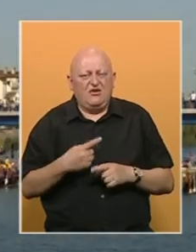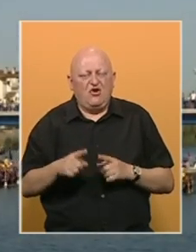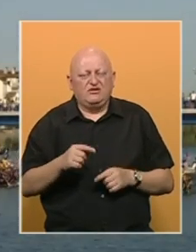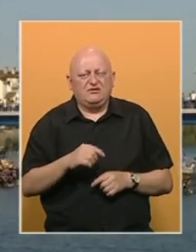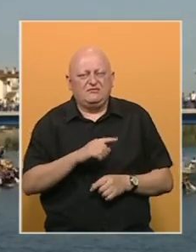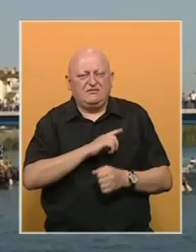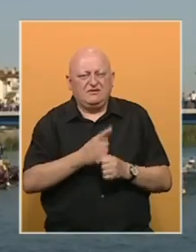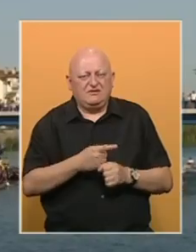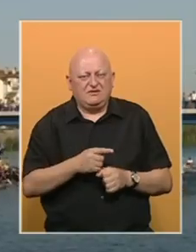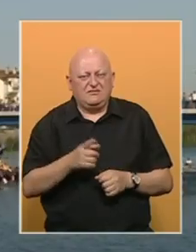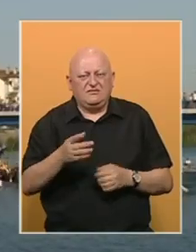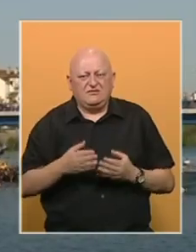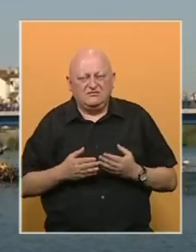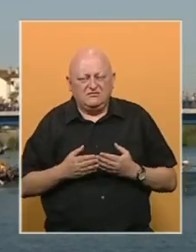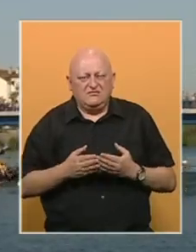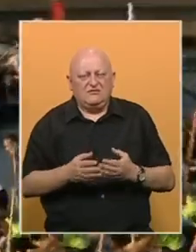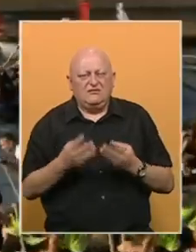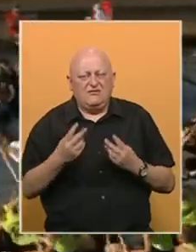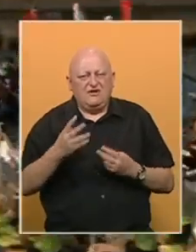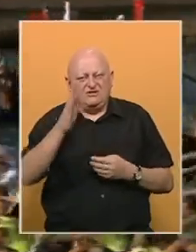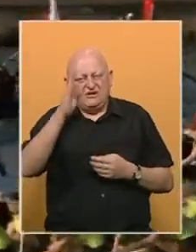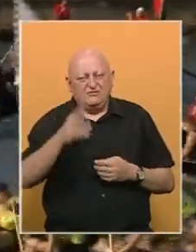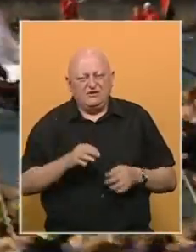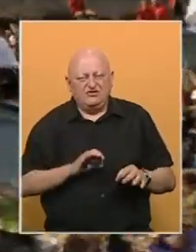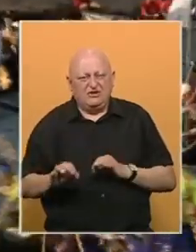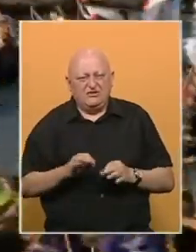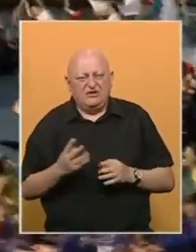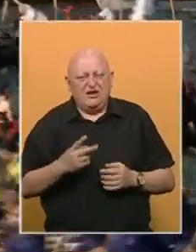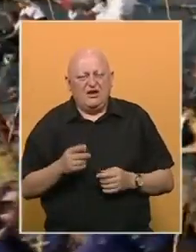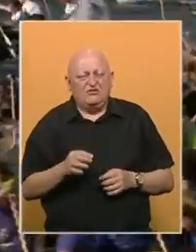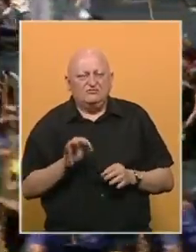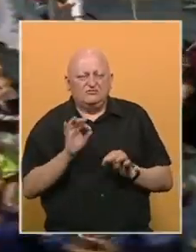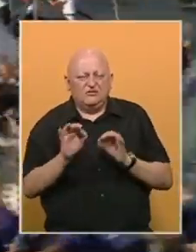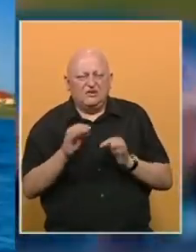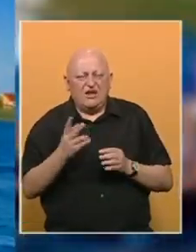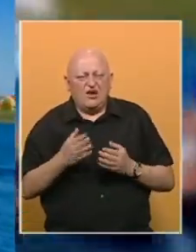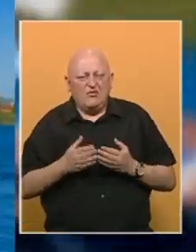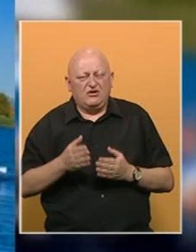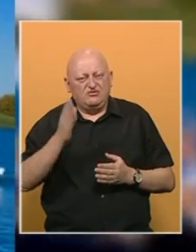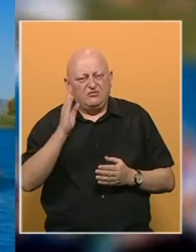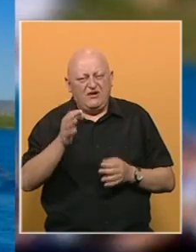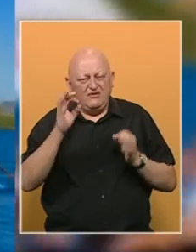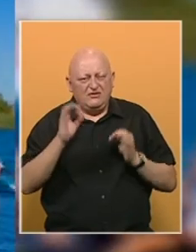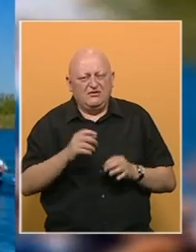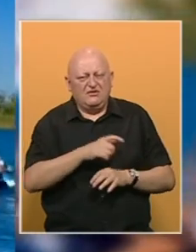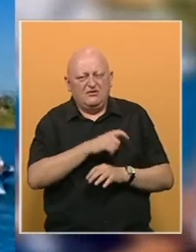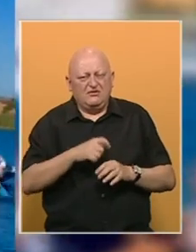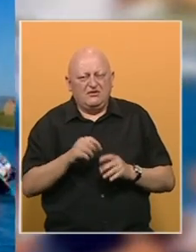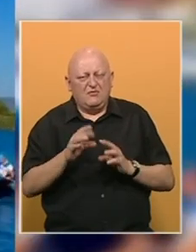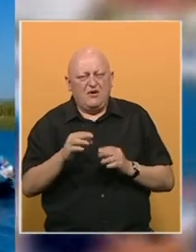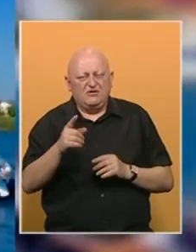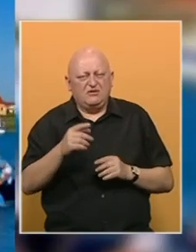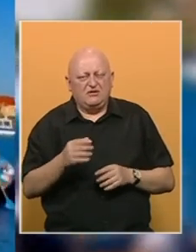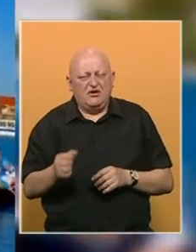snage za izveslati maraton lađa, važna je psihička sprema kao i taktika. Kako bi lađa išla u pravom smjeru, zadužen je paričar,